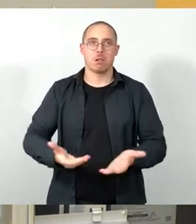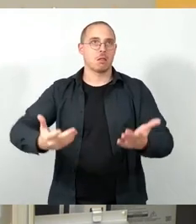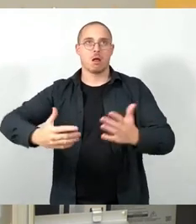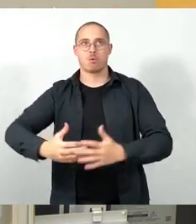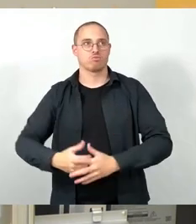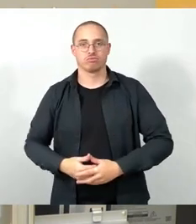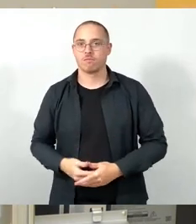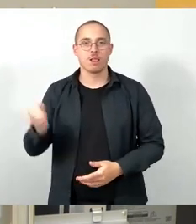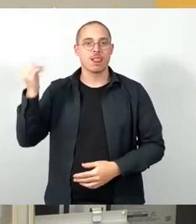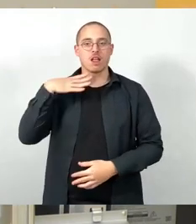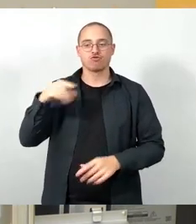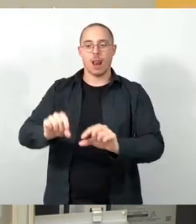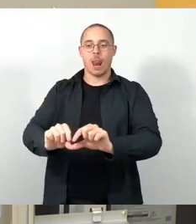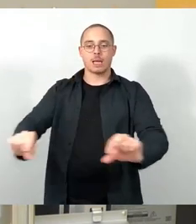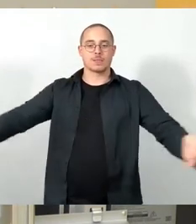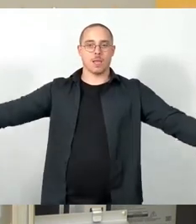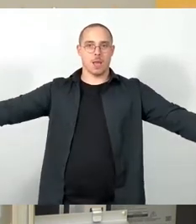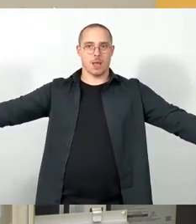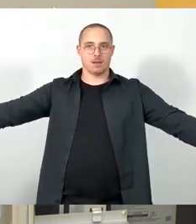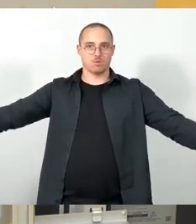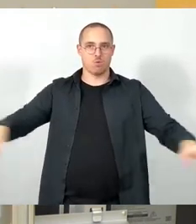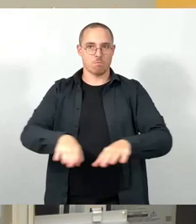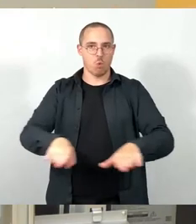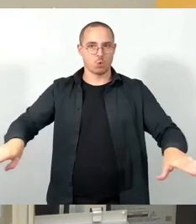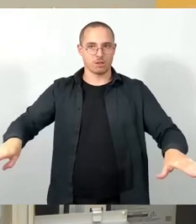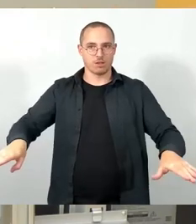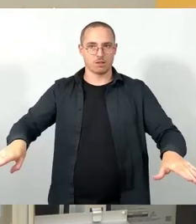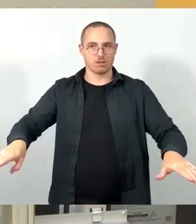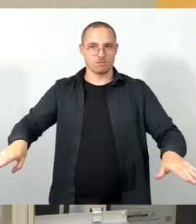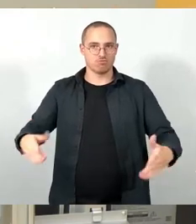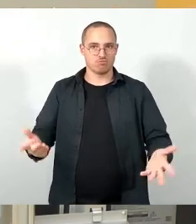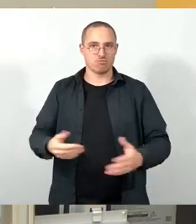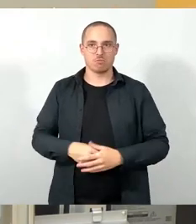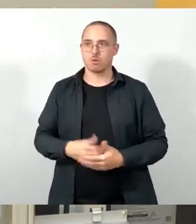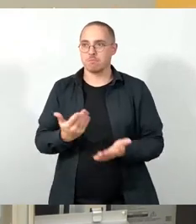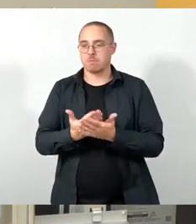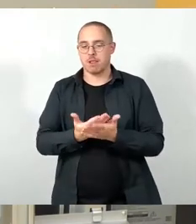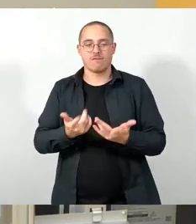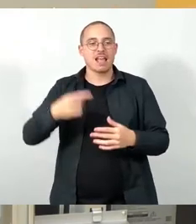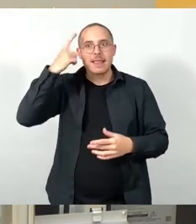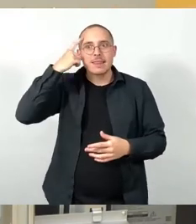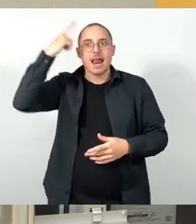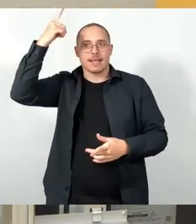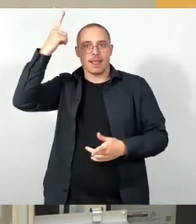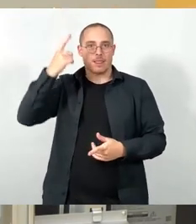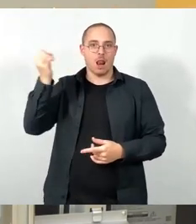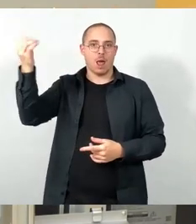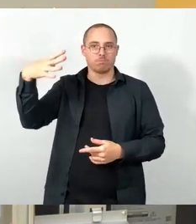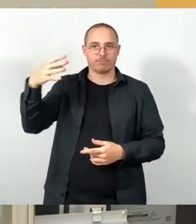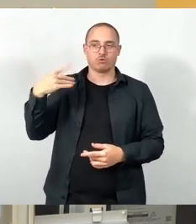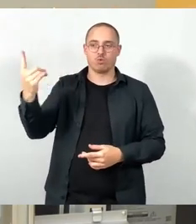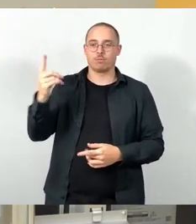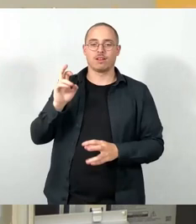am Boden ist, die ein bisschen Licht macht oder von mir aus irgendwelche intelligenten Lampen oder Lampen, die indirektes Licht machen.